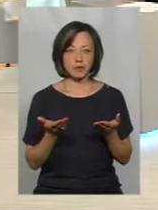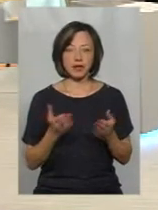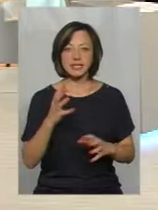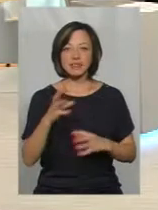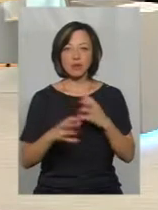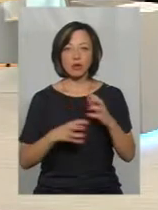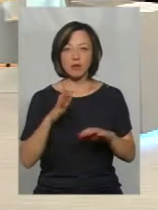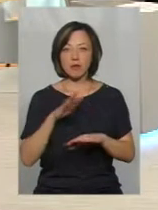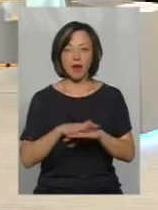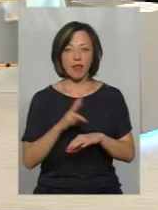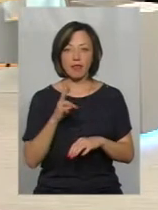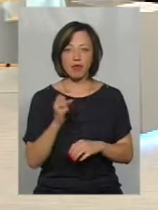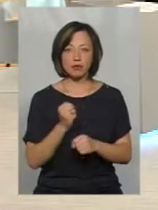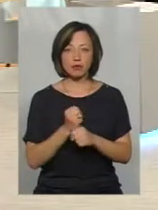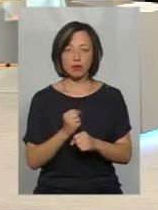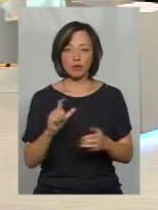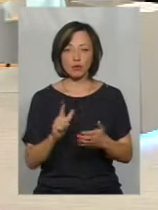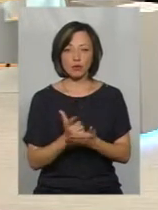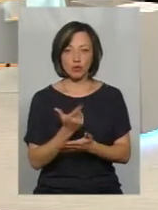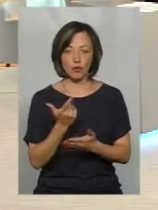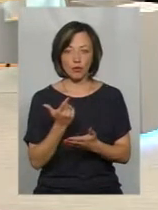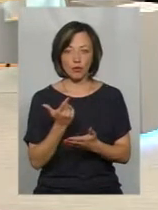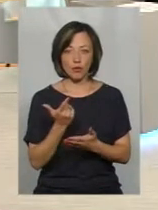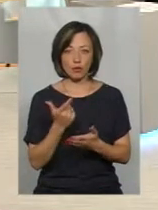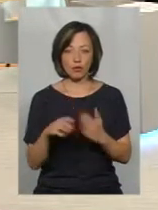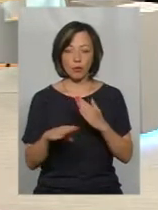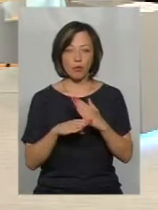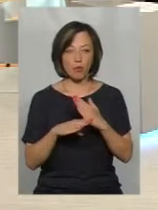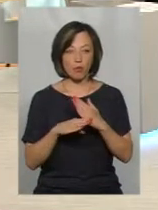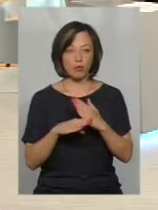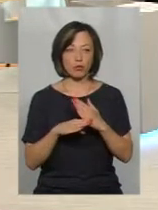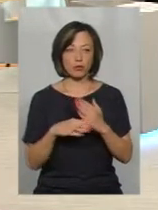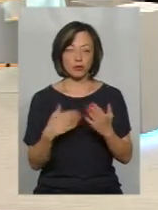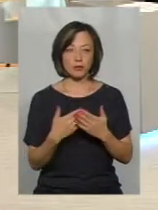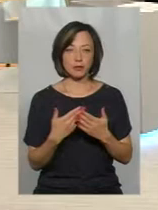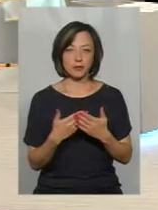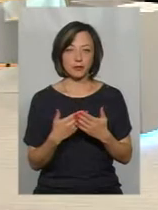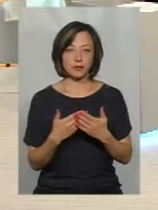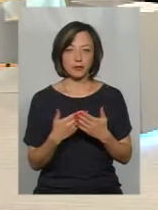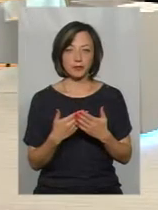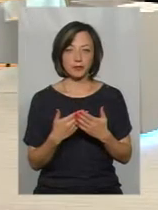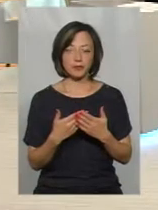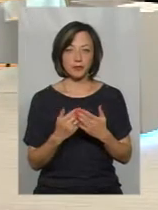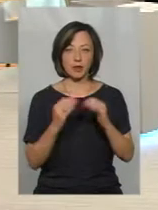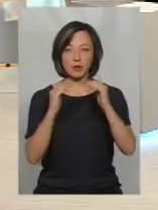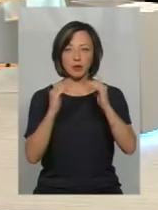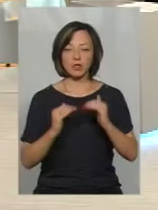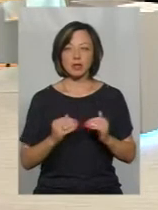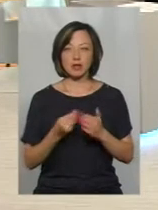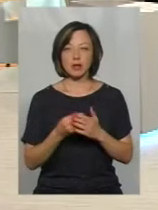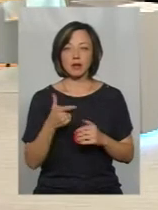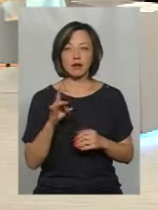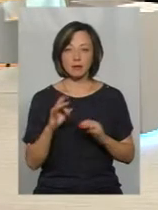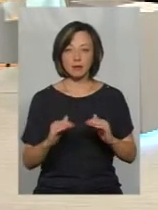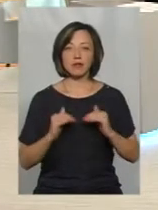не зробить нам чергову допомогу у вигляді пониження вартості гривні,